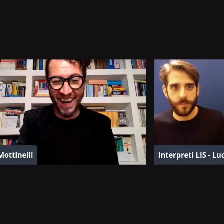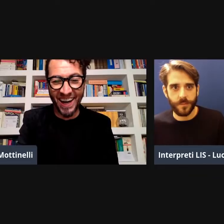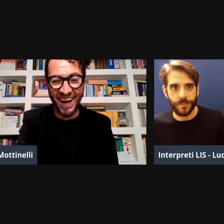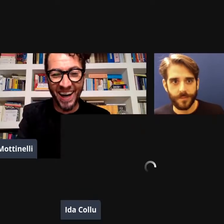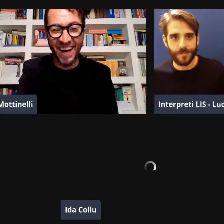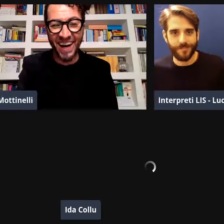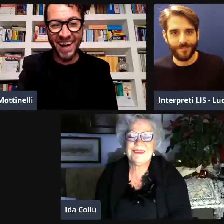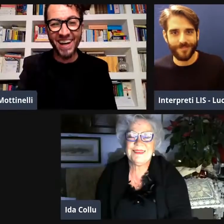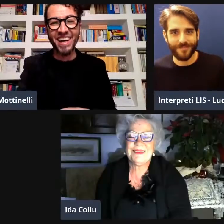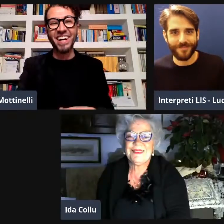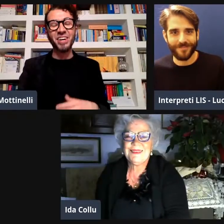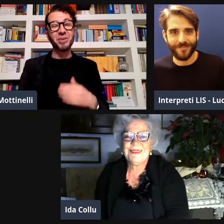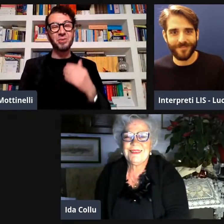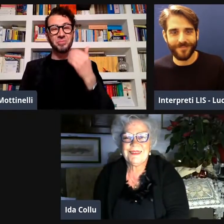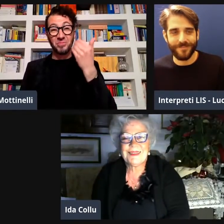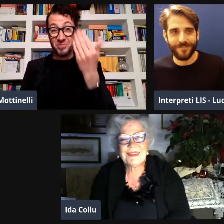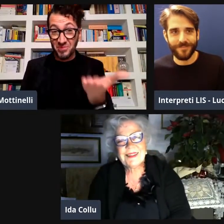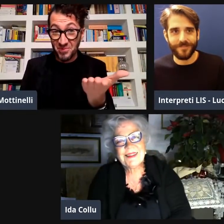pronta?